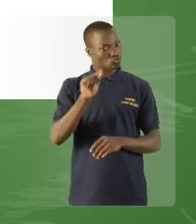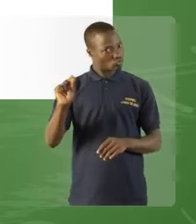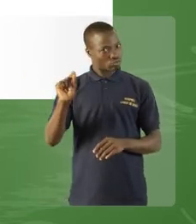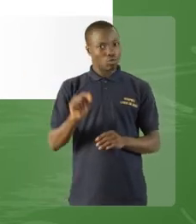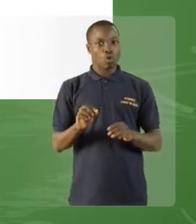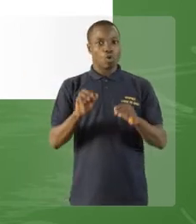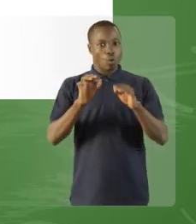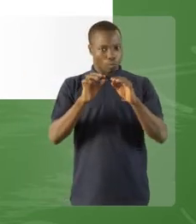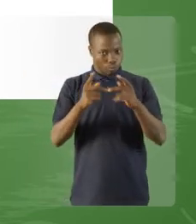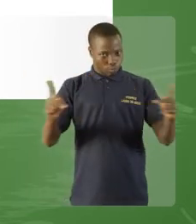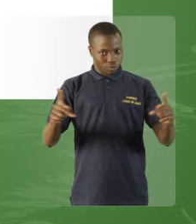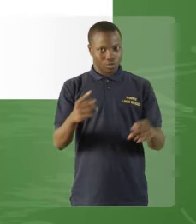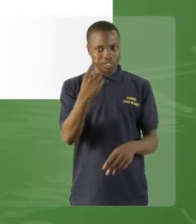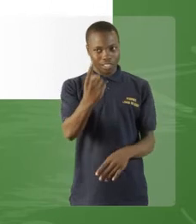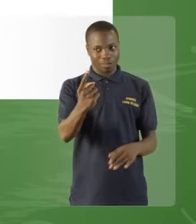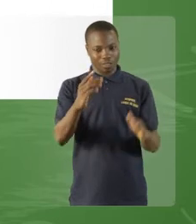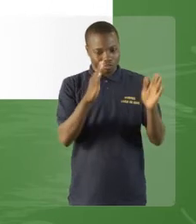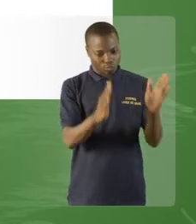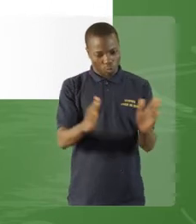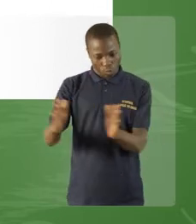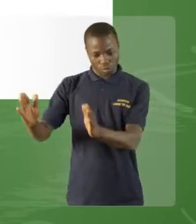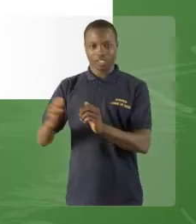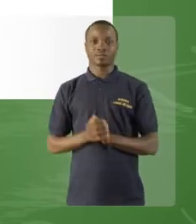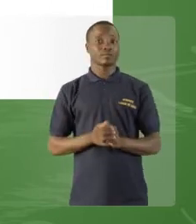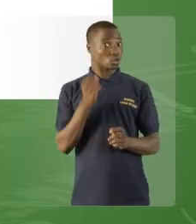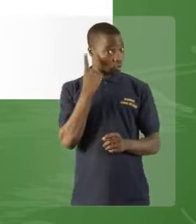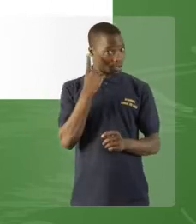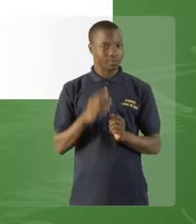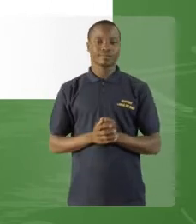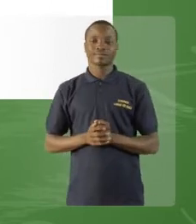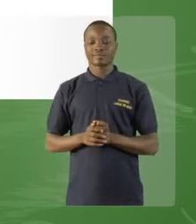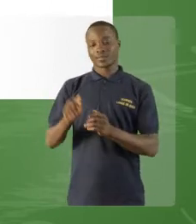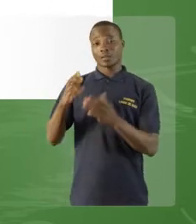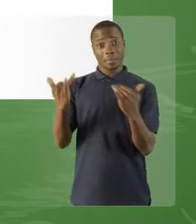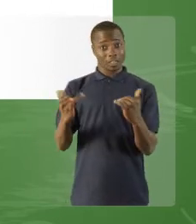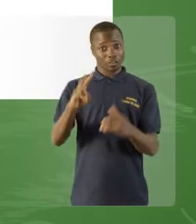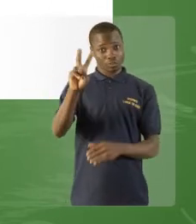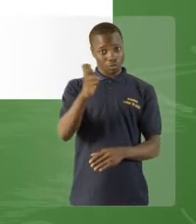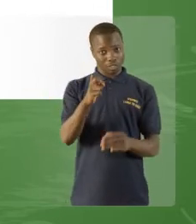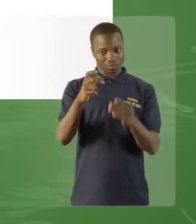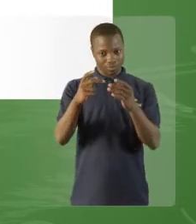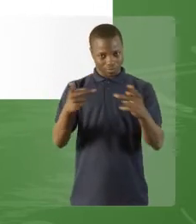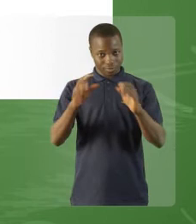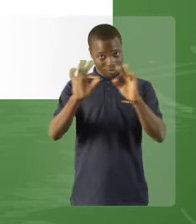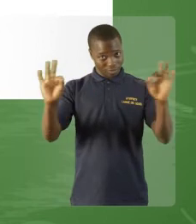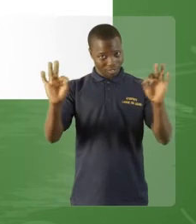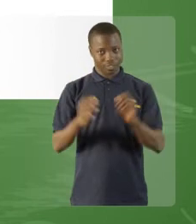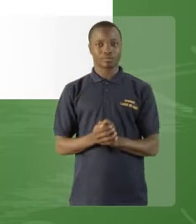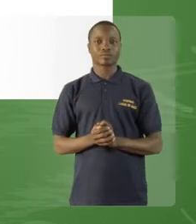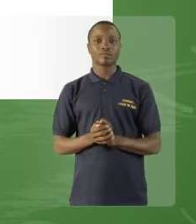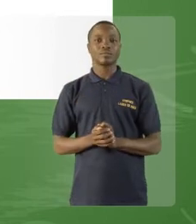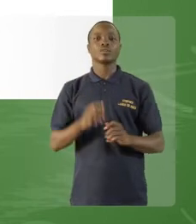par la conjonction de coordination « et ». Donc, on a mis « Proposition